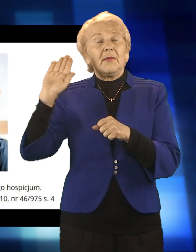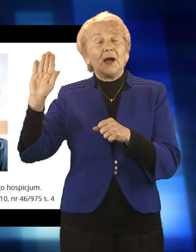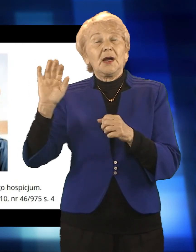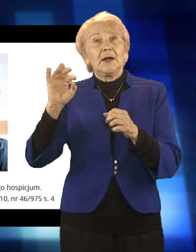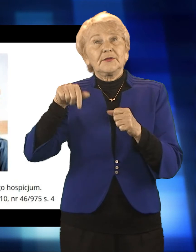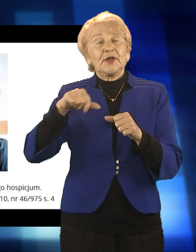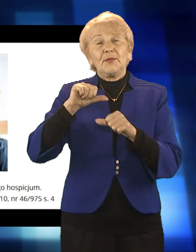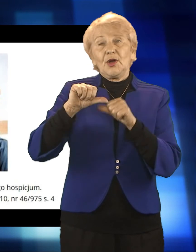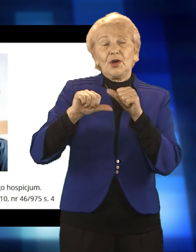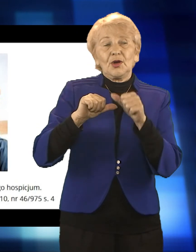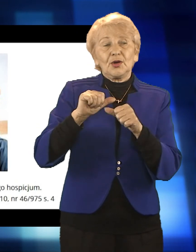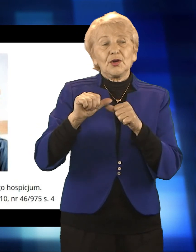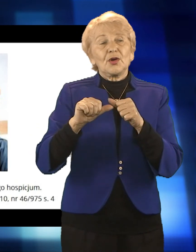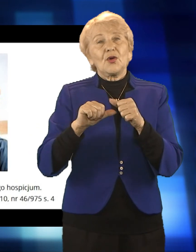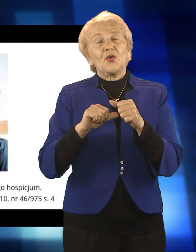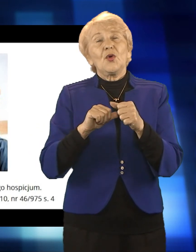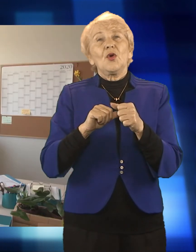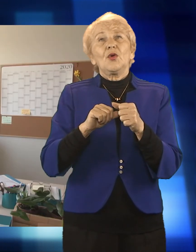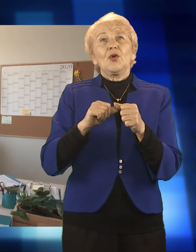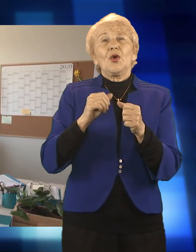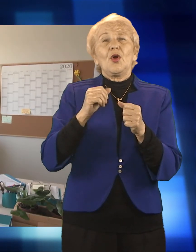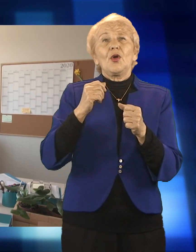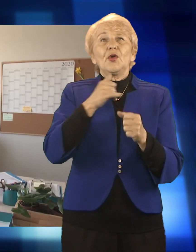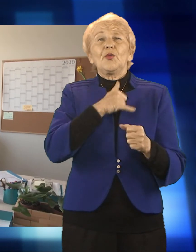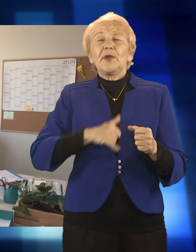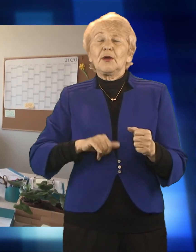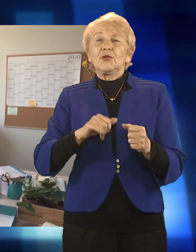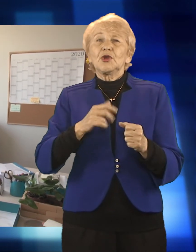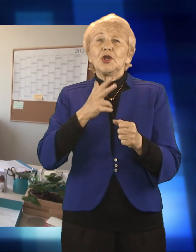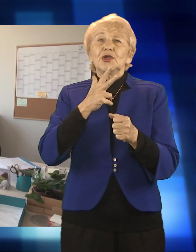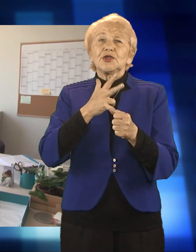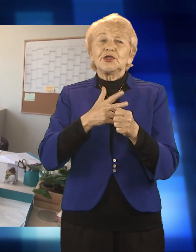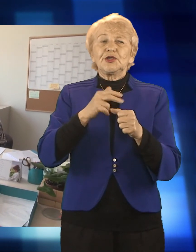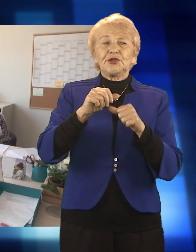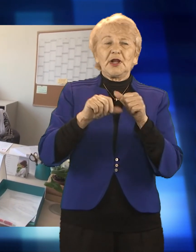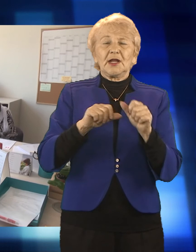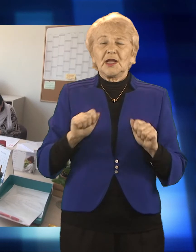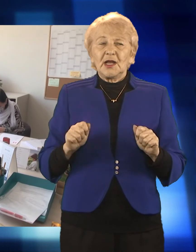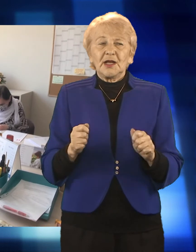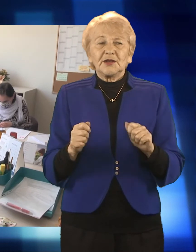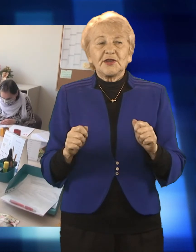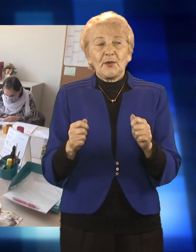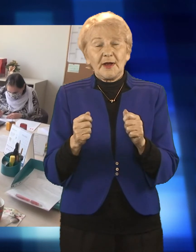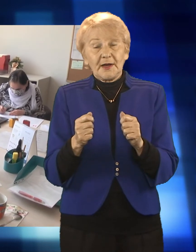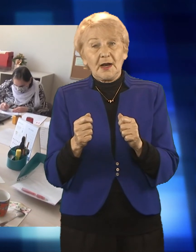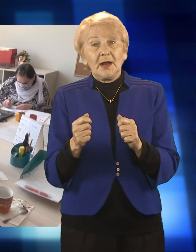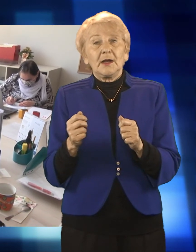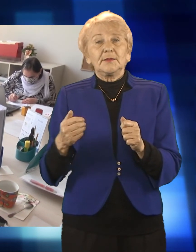Lucyny i Marka Rajczykowskich. Jest to drugie najstarsze hospicjum domowe na Śląsku, a jego działalność do roku 1998